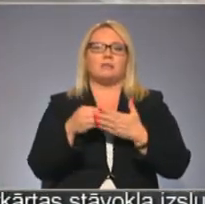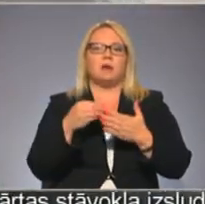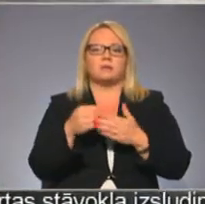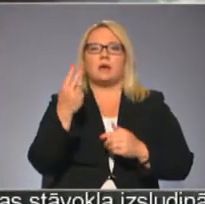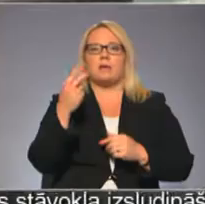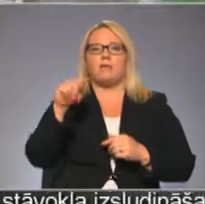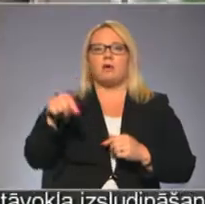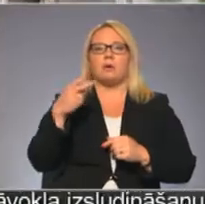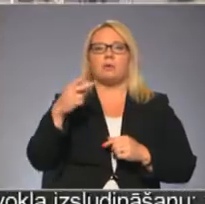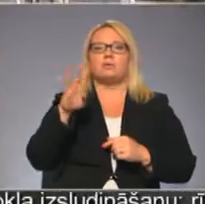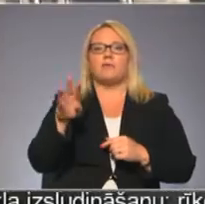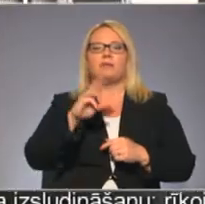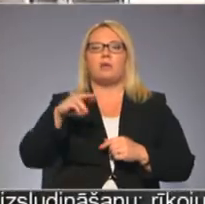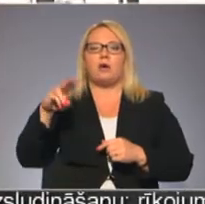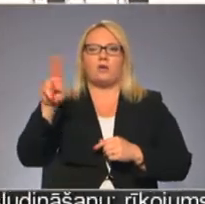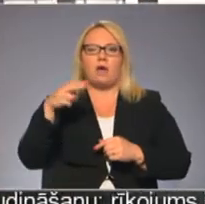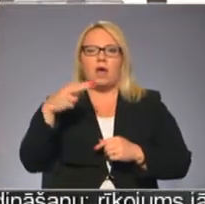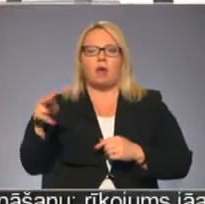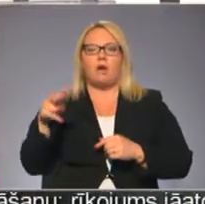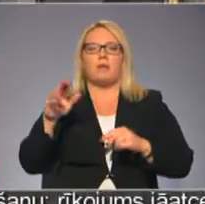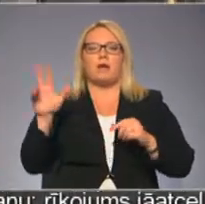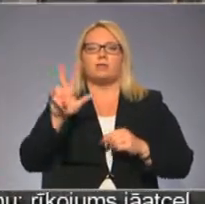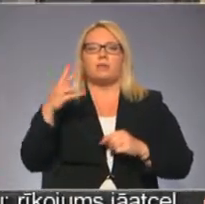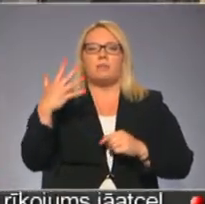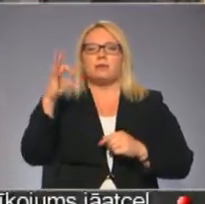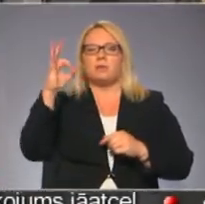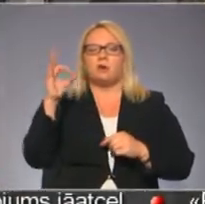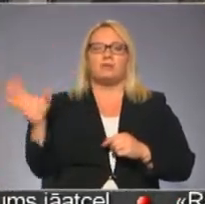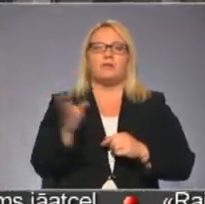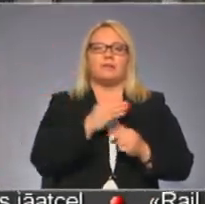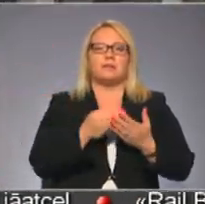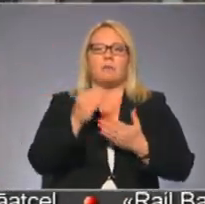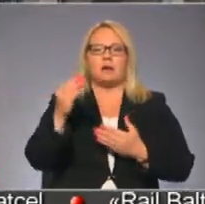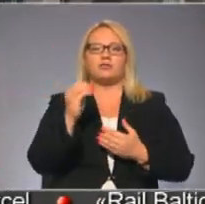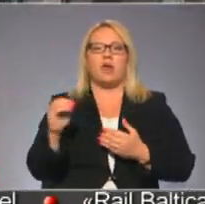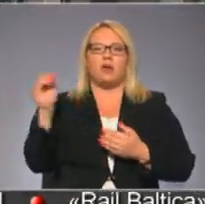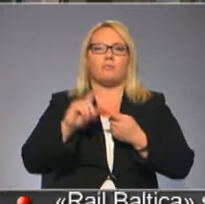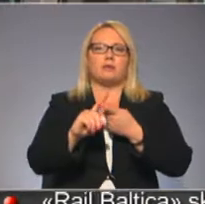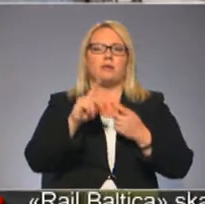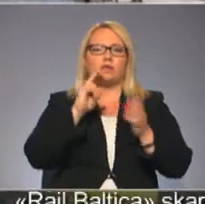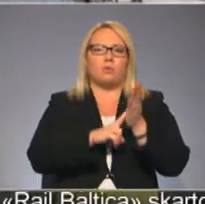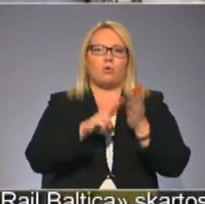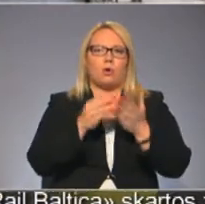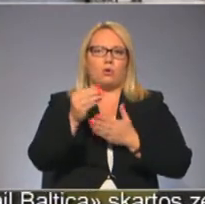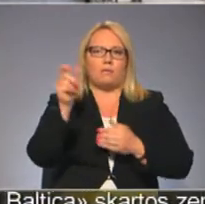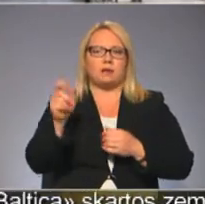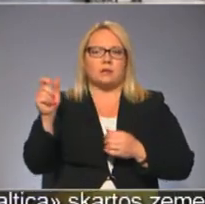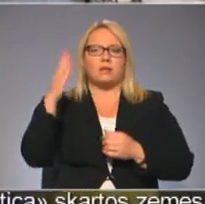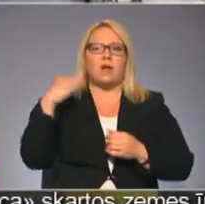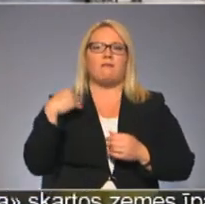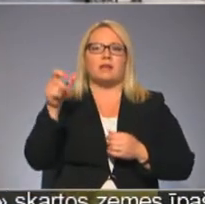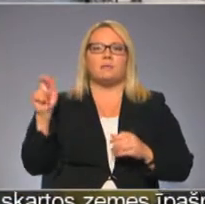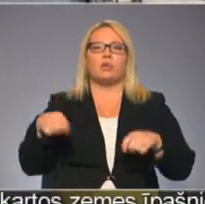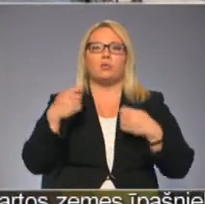2,29 miljonus eiro. Tiesa 85% no viss apmaksājuši Eiropas Savienības nodokļu maksātāji. Ventspilniekiem